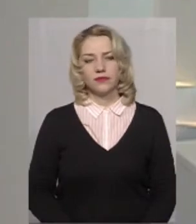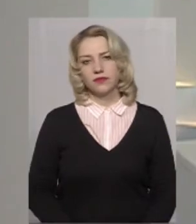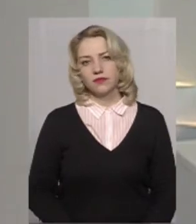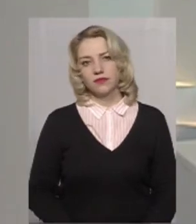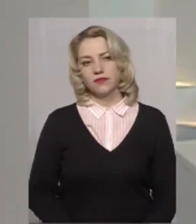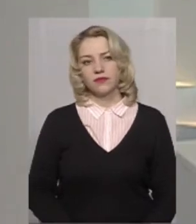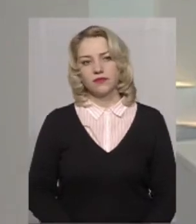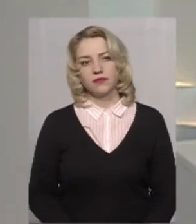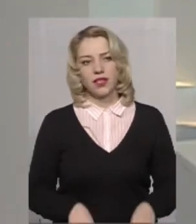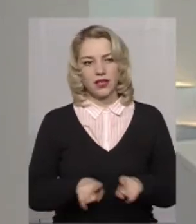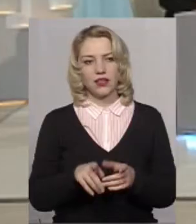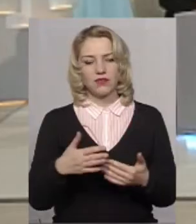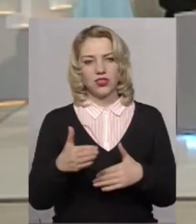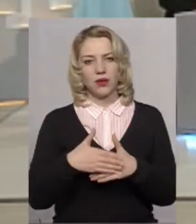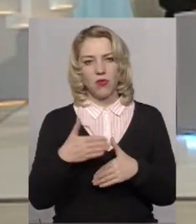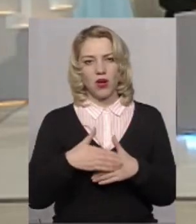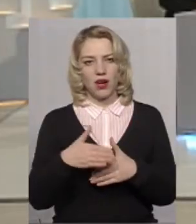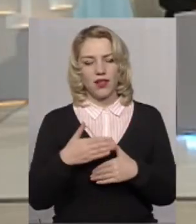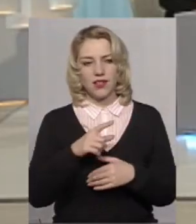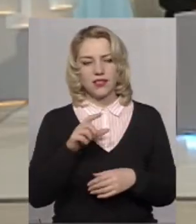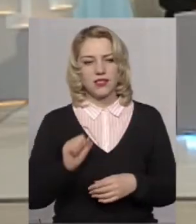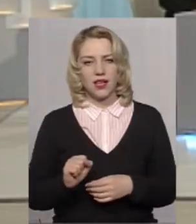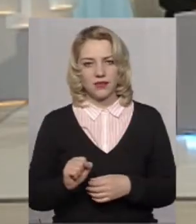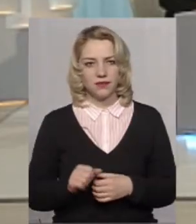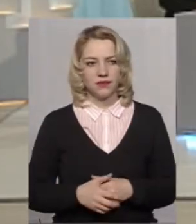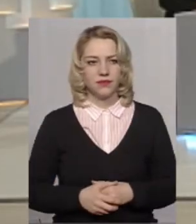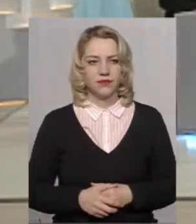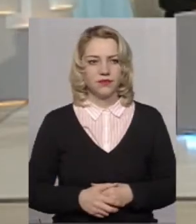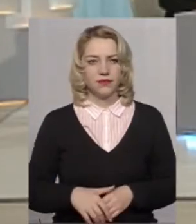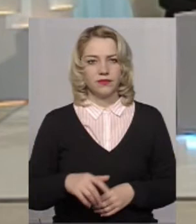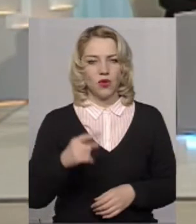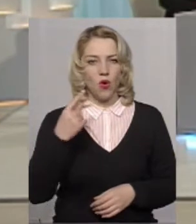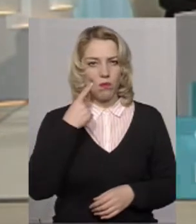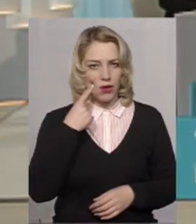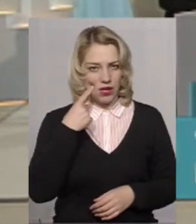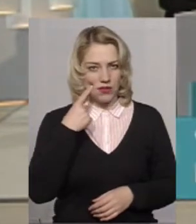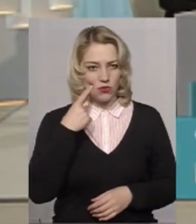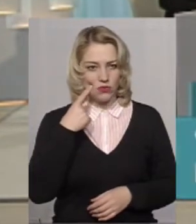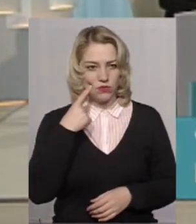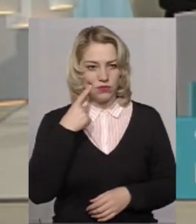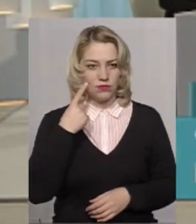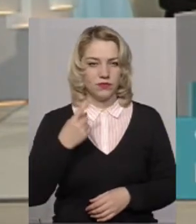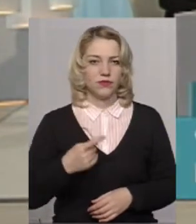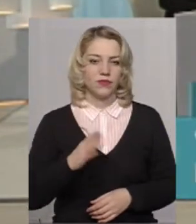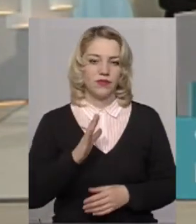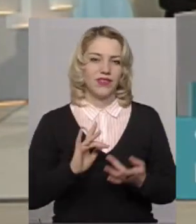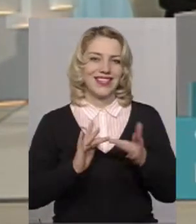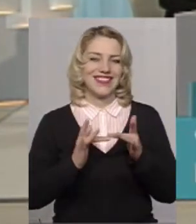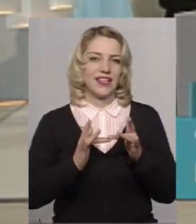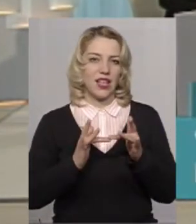От таке вже є покарання за образу в інтернеті.